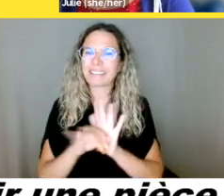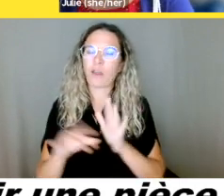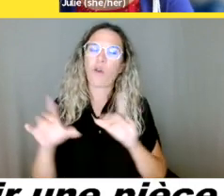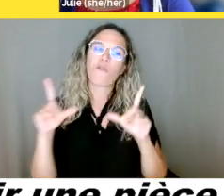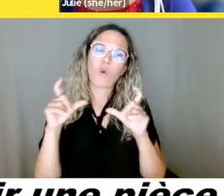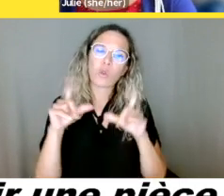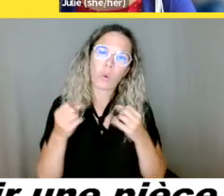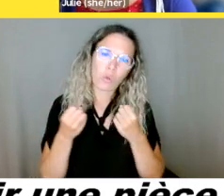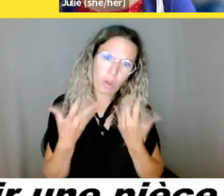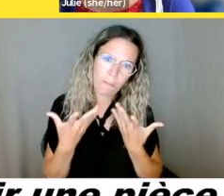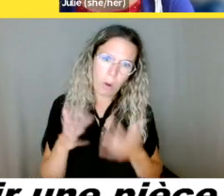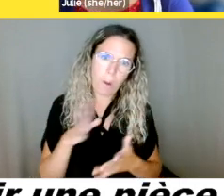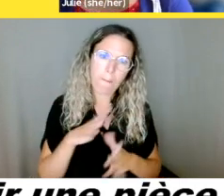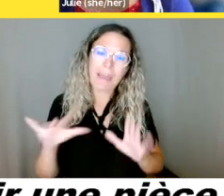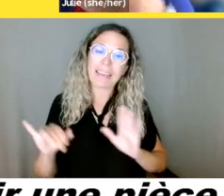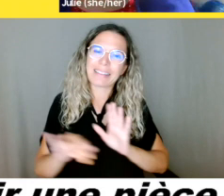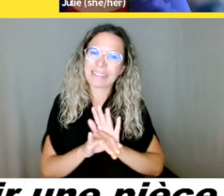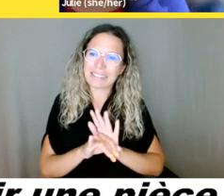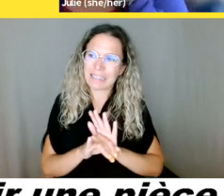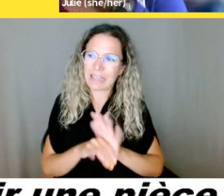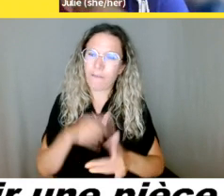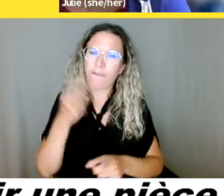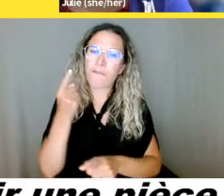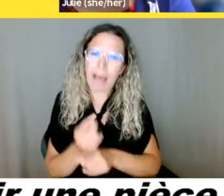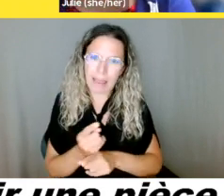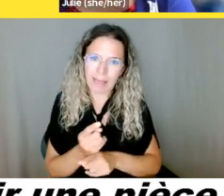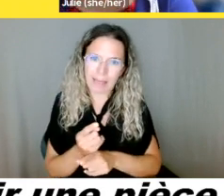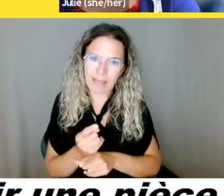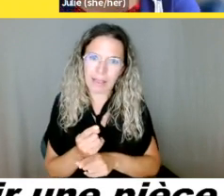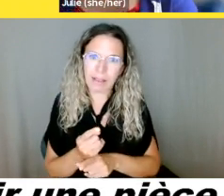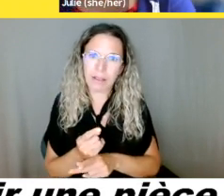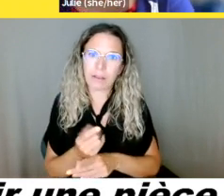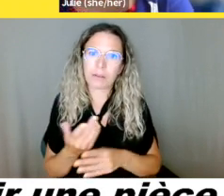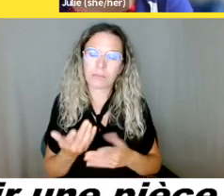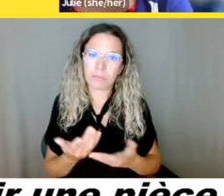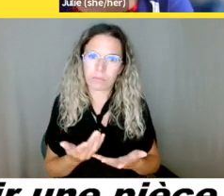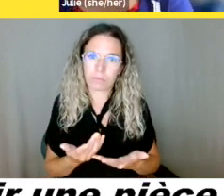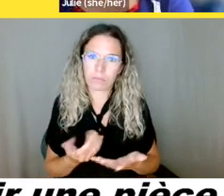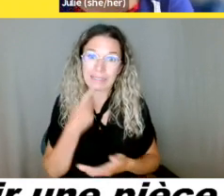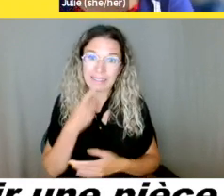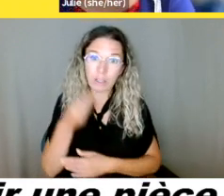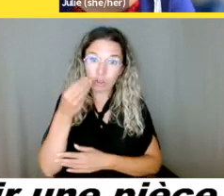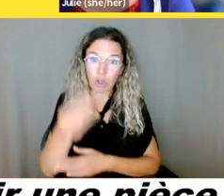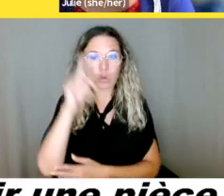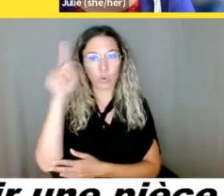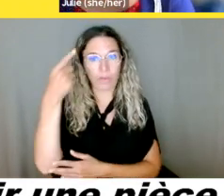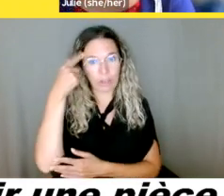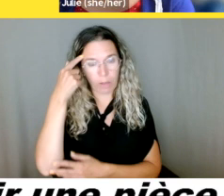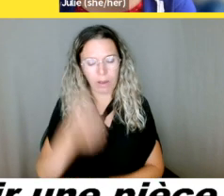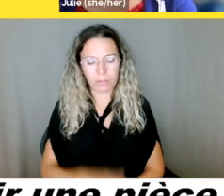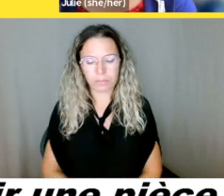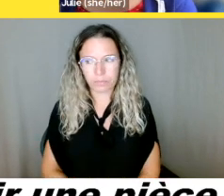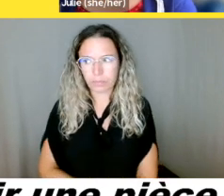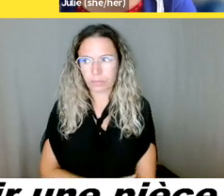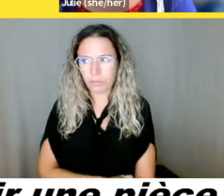émise par le gouvernement. Donc, moi, qu'est-ce que j'ai fait pendant plusieurs, plusieurs années, en raison de mon handicap physique, on m'avait